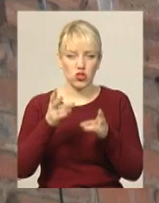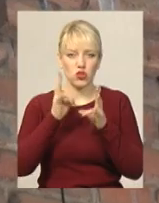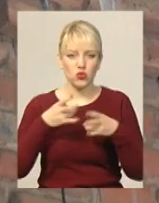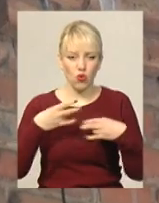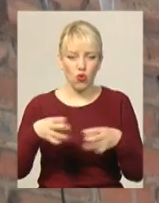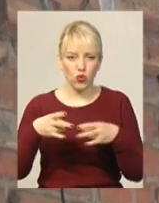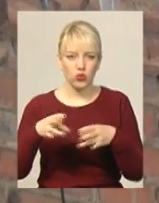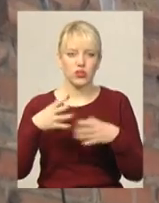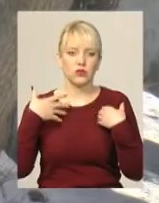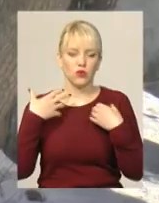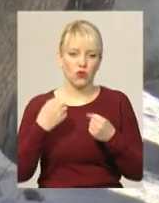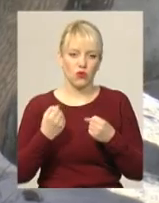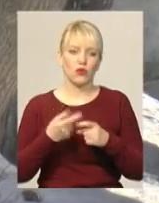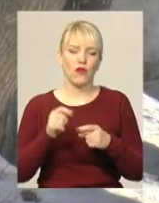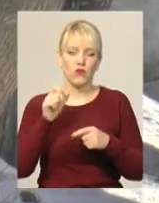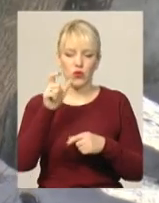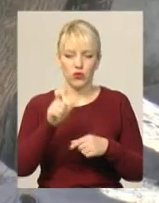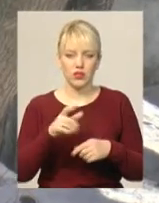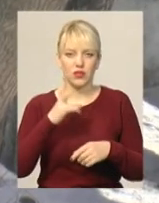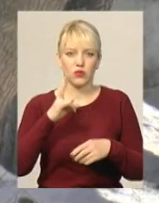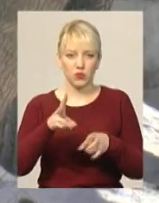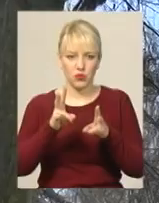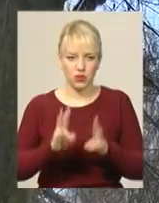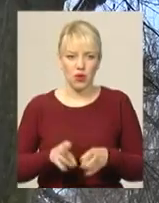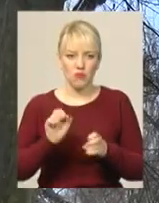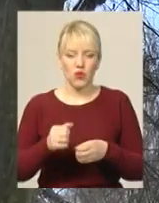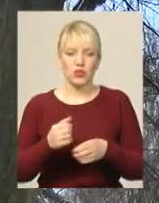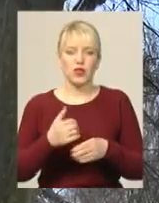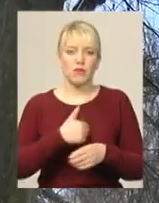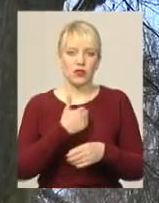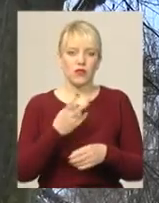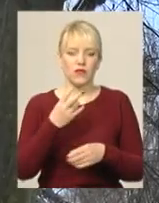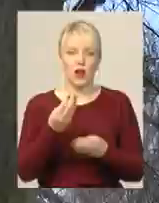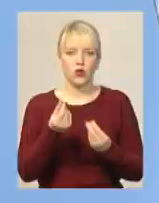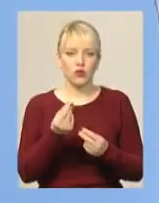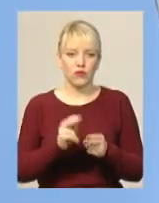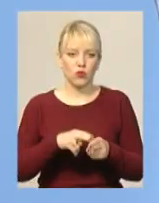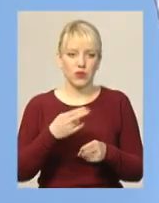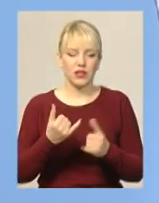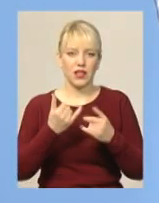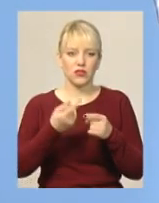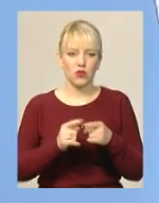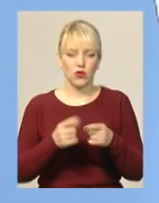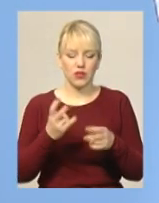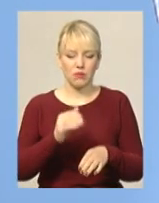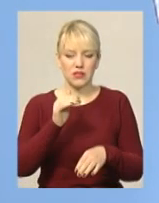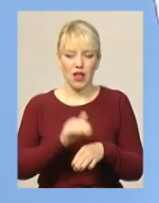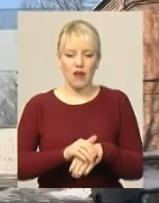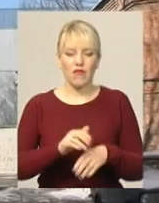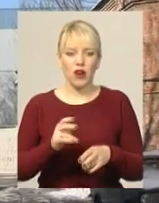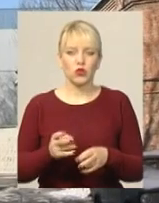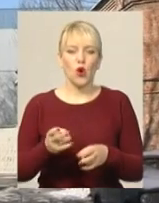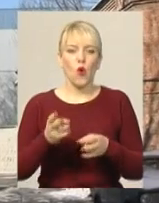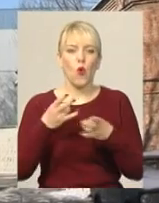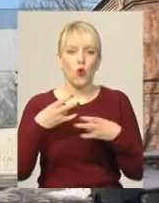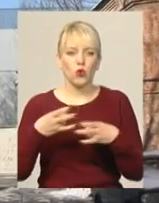потерпілий може претендувати на грошову компенсацію, розповідає юрист Богдан Ткачук Для цього треба зафіксувати факт ушкодження у медиків,